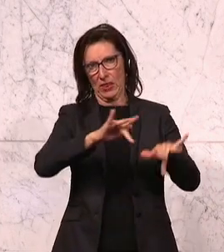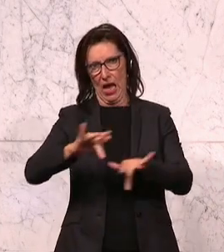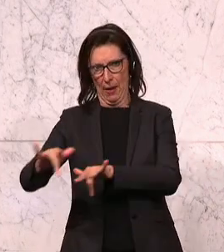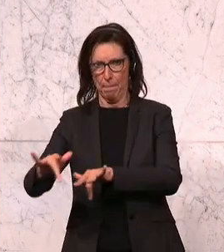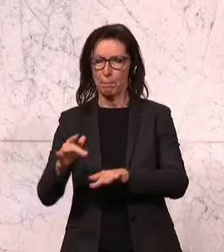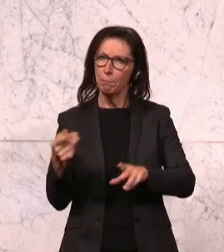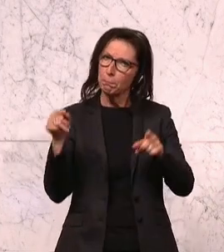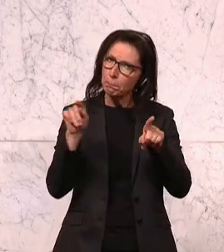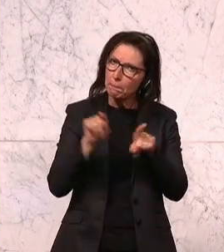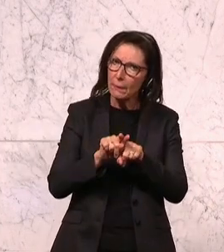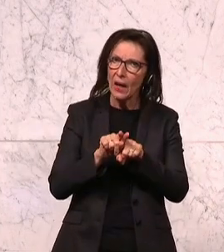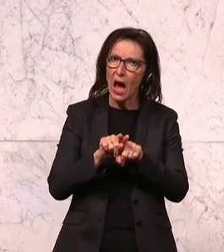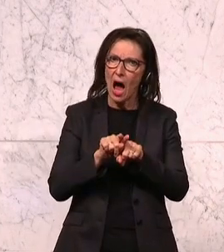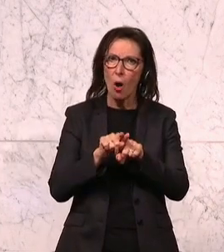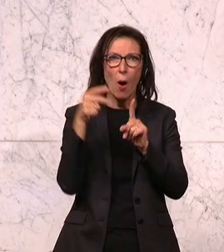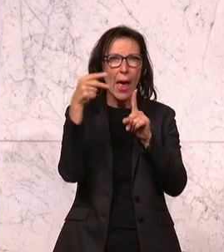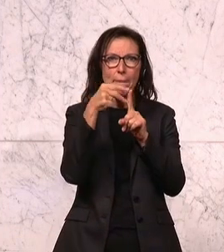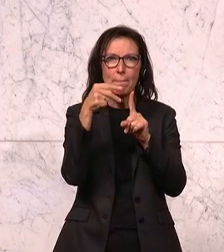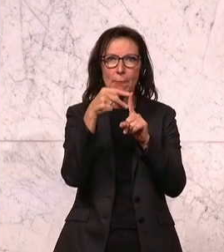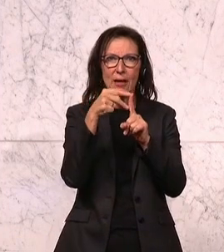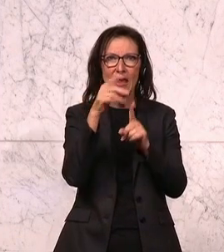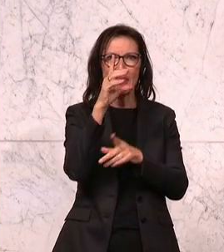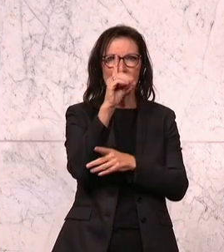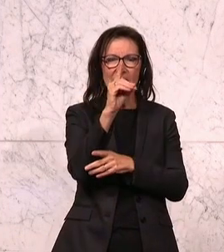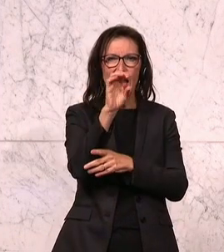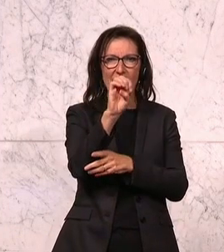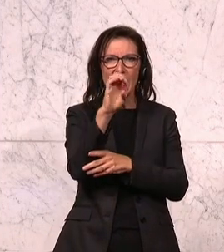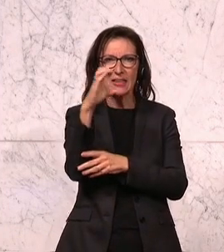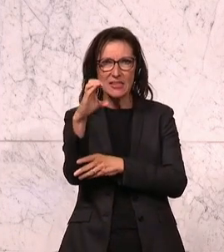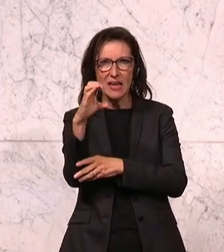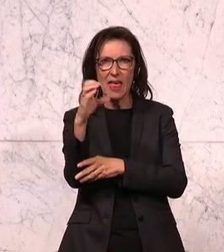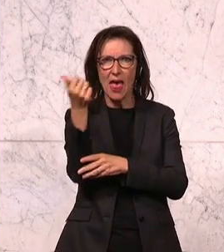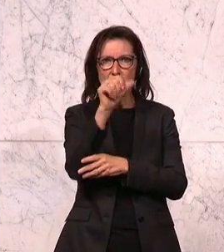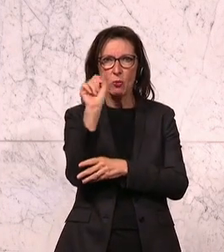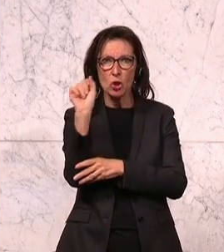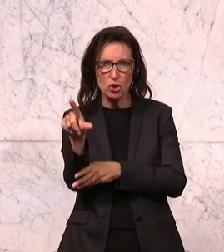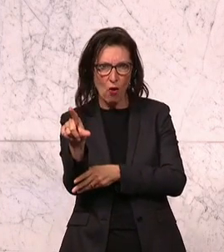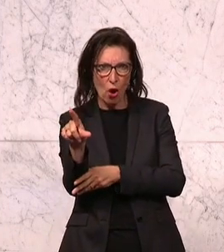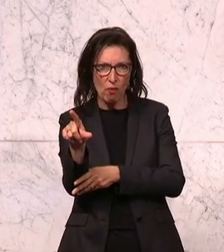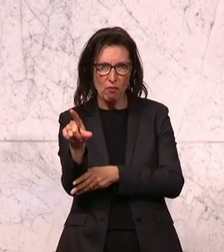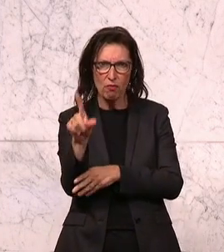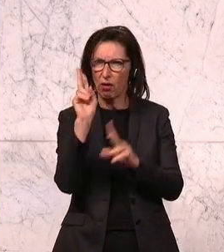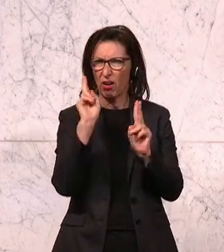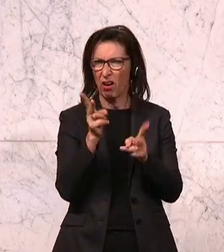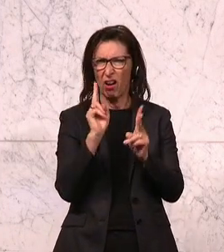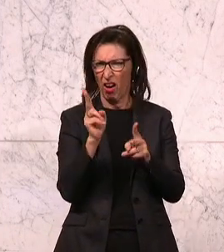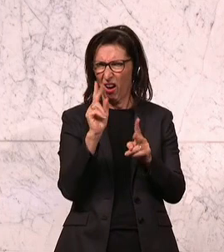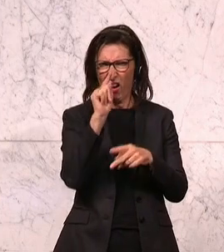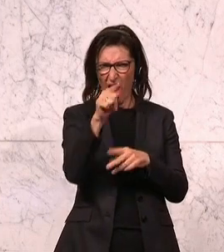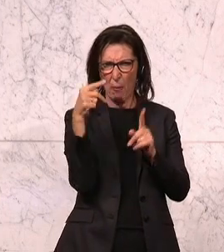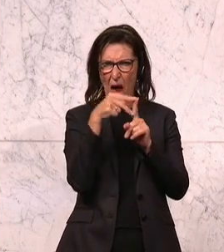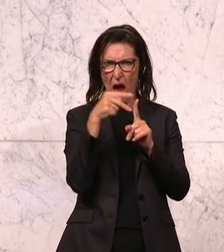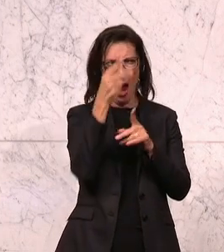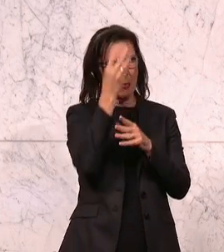Auch die App DEC 112, die man hier in jedem Store runterladen kann. Der